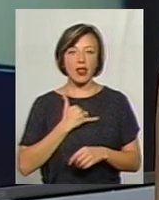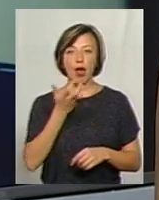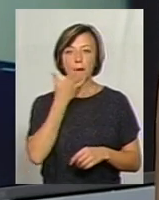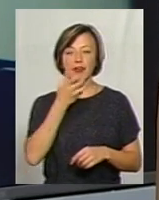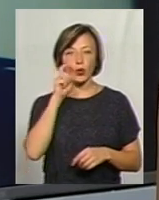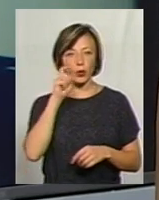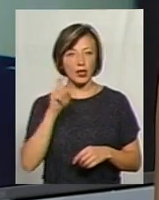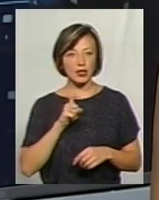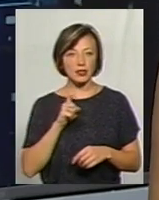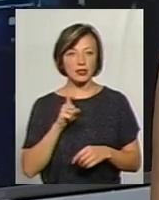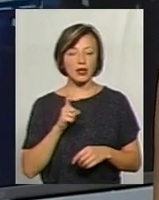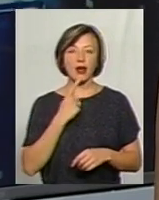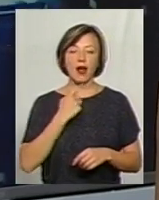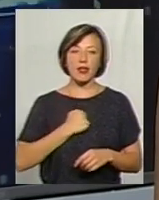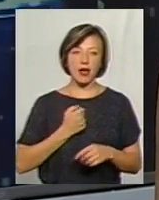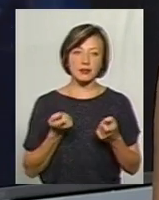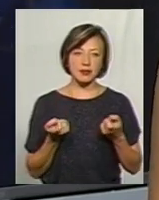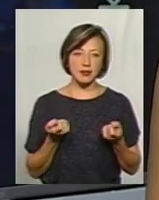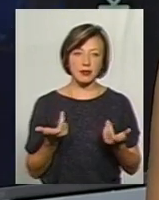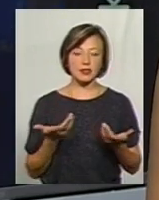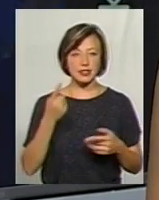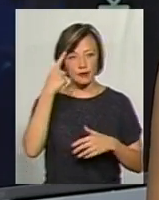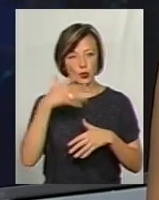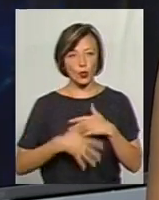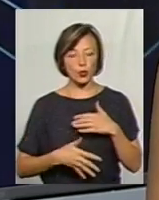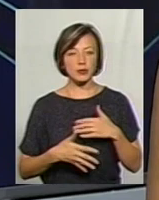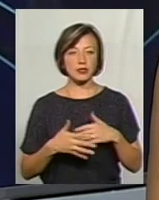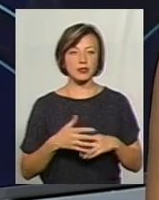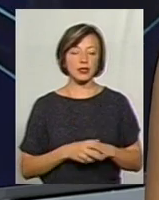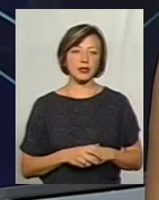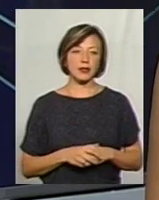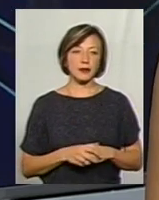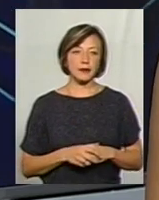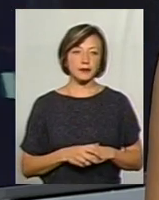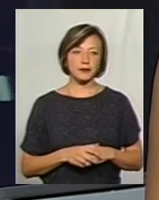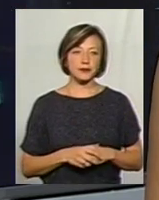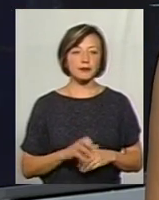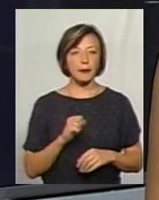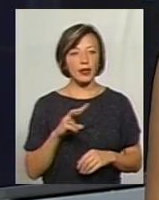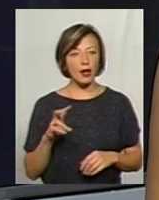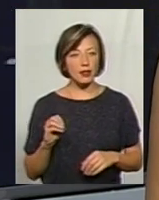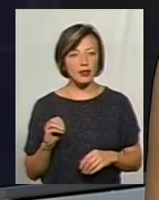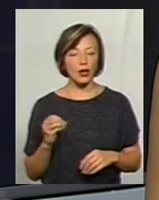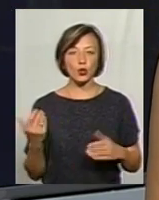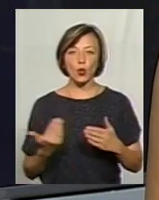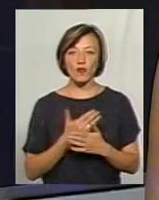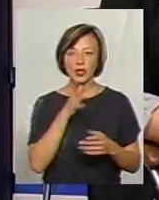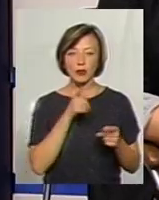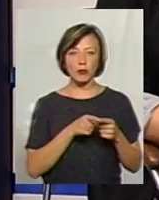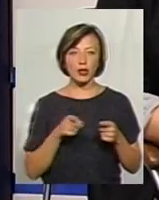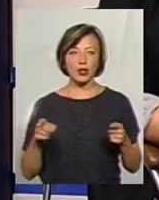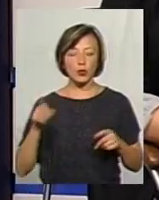України, дещо ще радянська свідомість і радянська культурна спадщина. Але новітній період